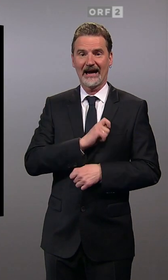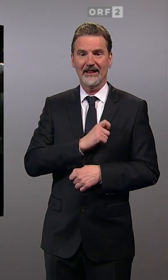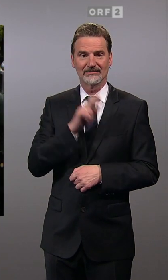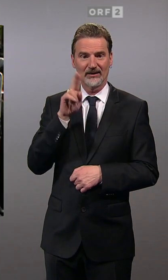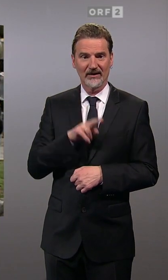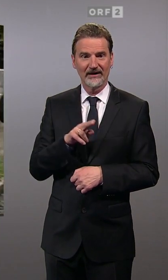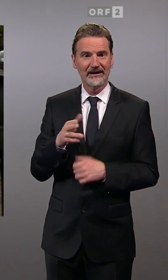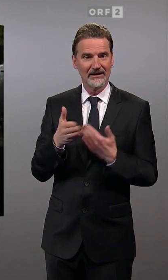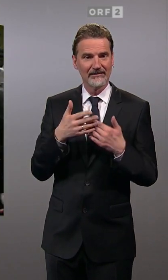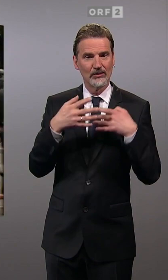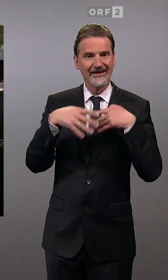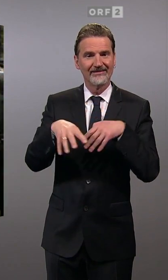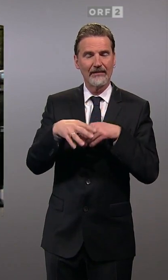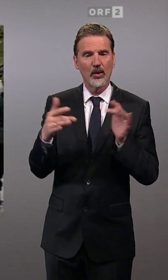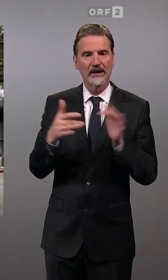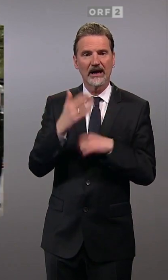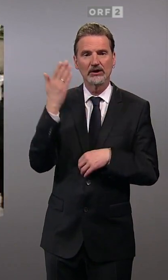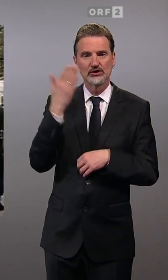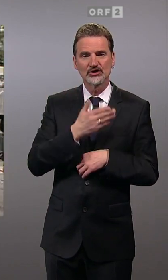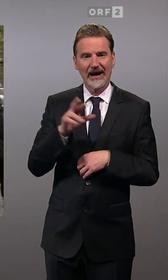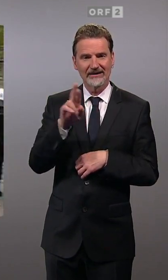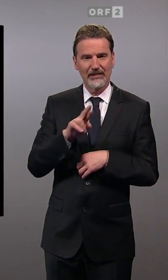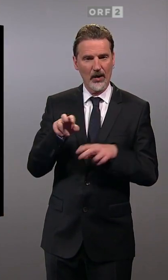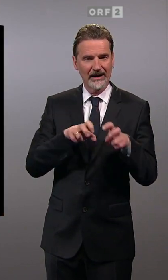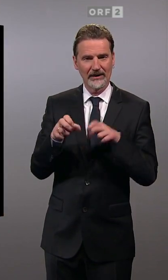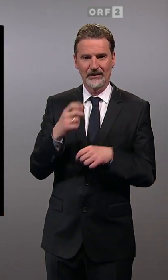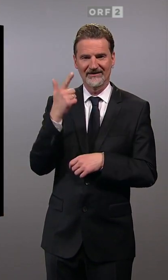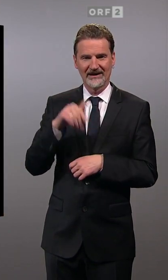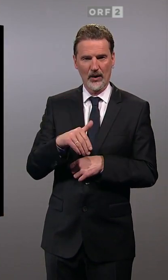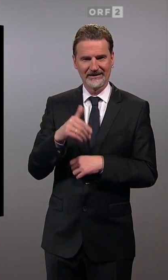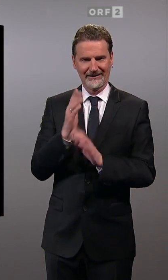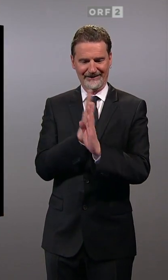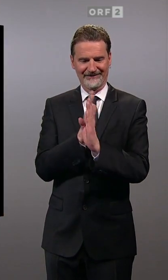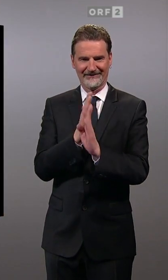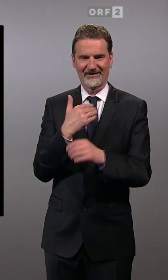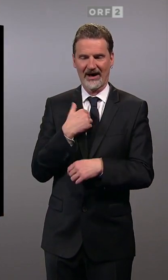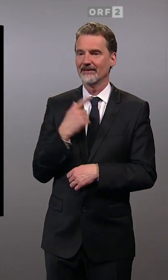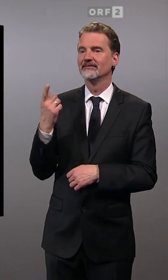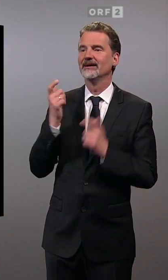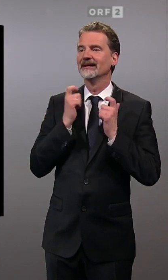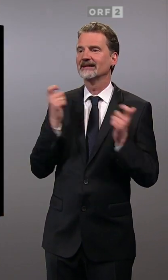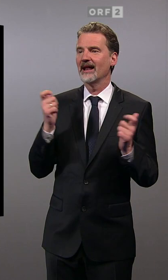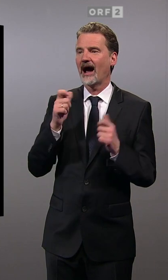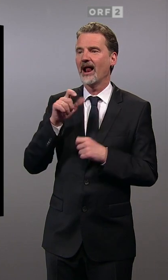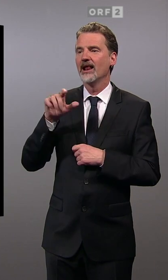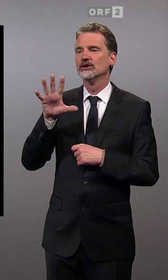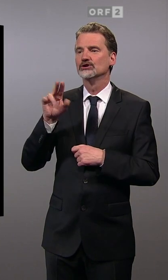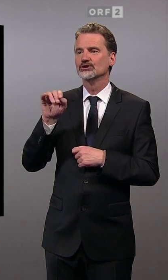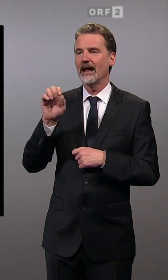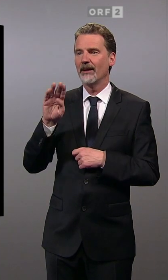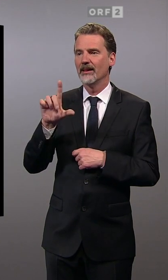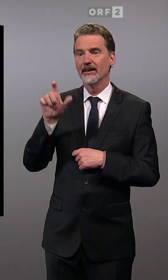den Demos gegen die schwarz-blaue Regierung zu Beginn der Nullerjahre. Ich habe hier bei mir General Schnabel von der Wiener Polizei, den Chef der